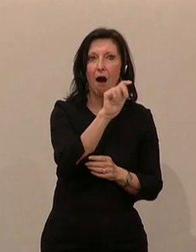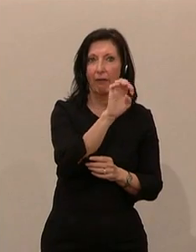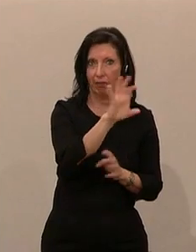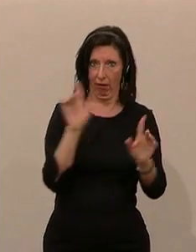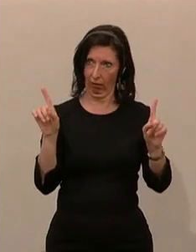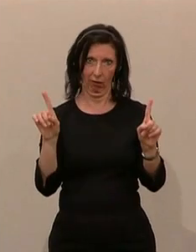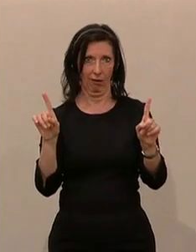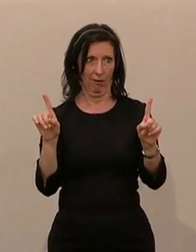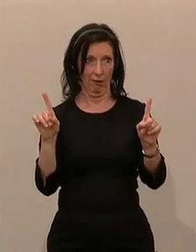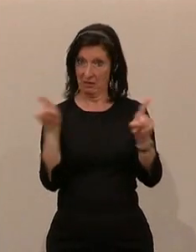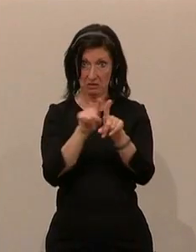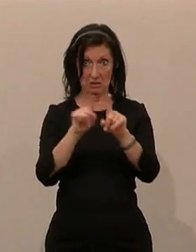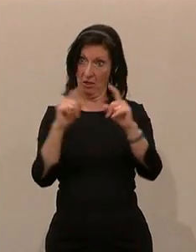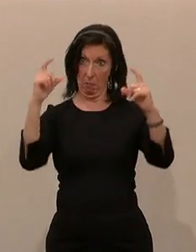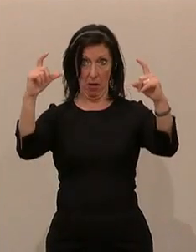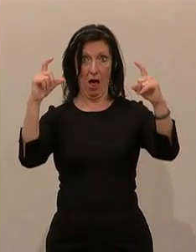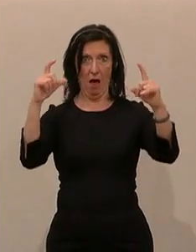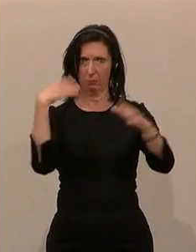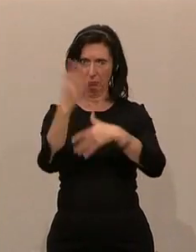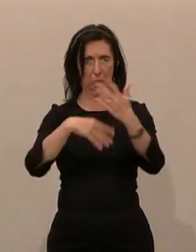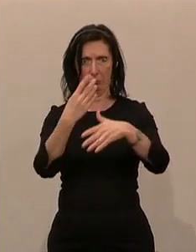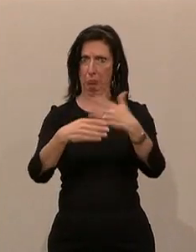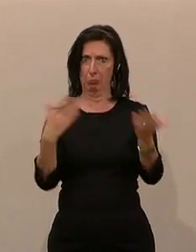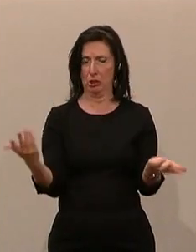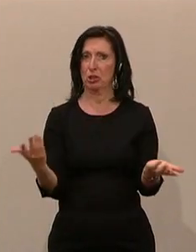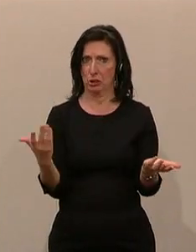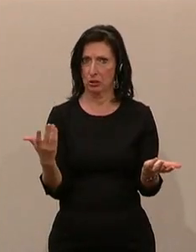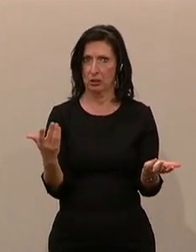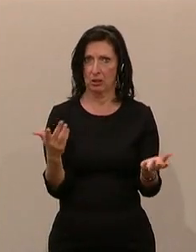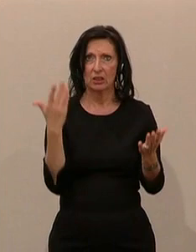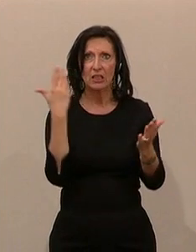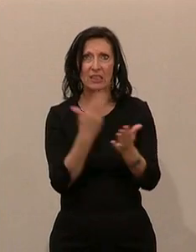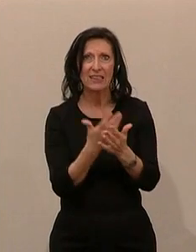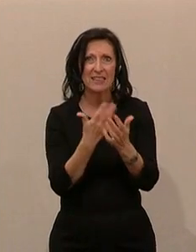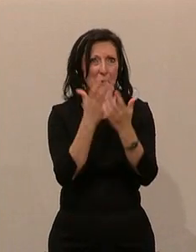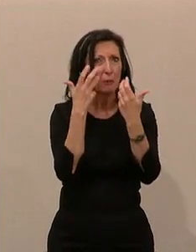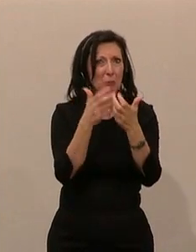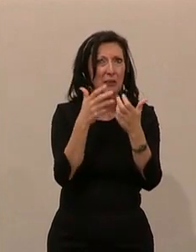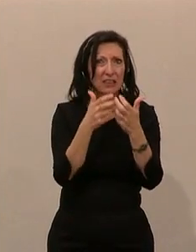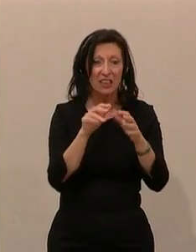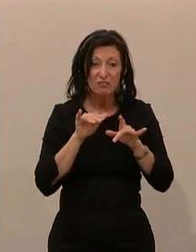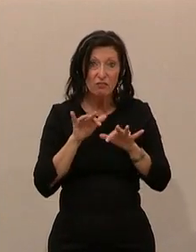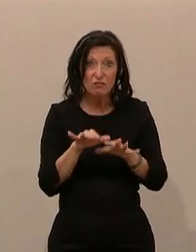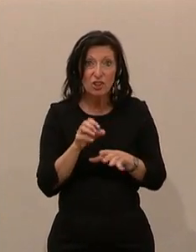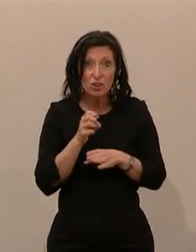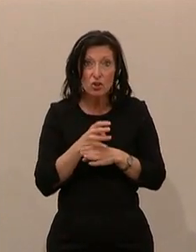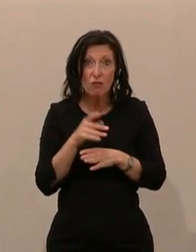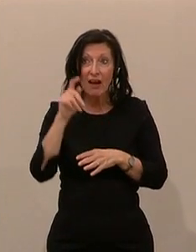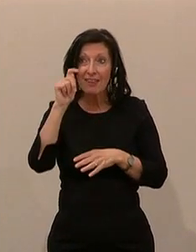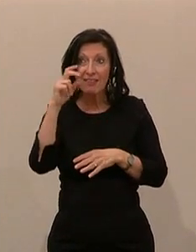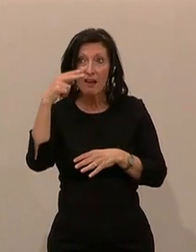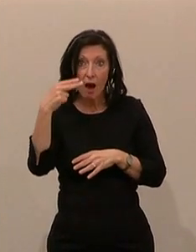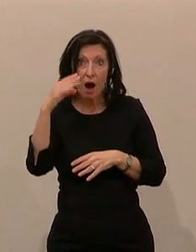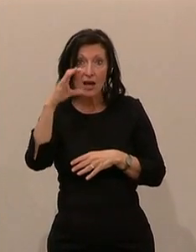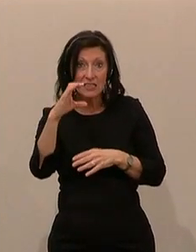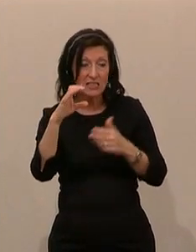sicherheitshalber in einem Absatz verwurschtet. Und so wischt der Bericht auch die Wirkstoffe THC und